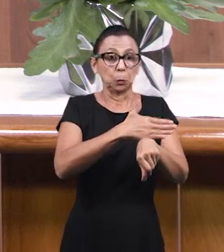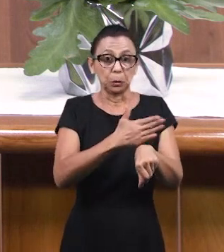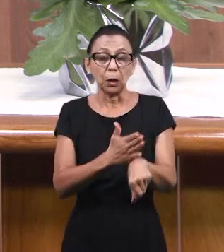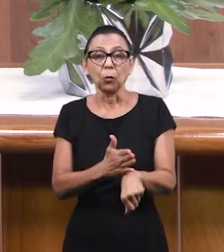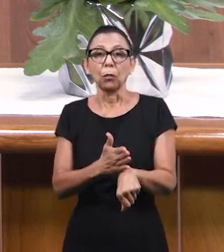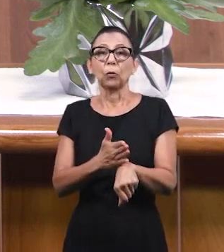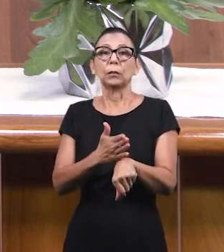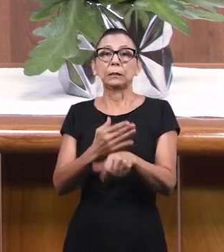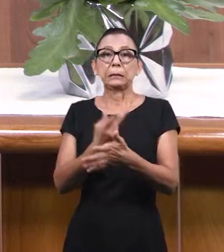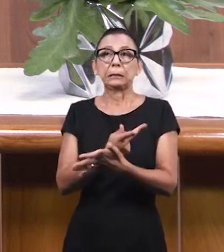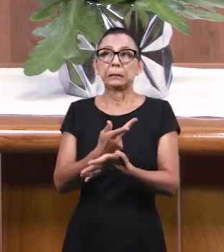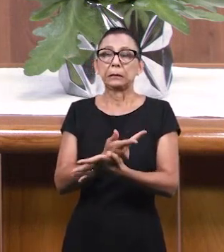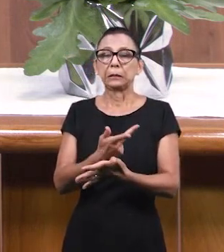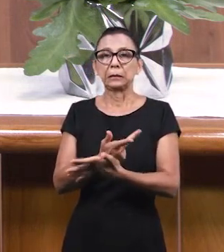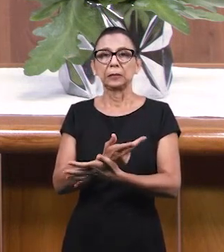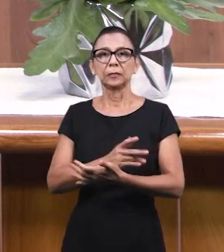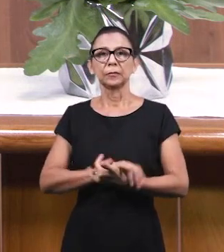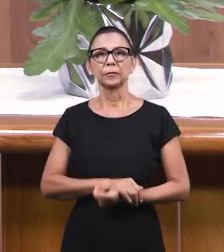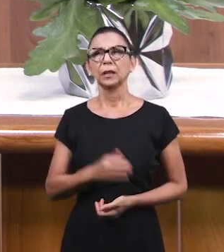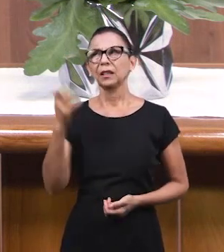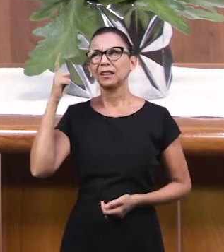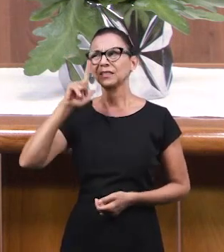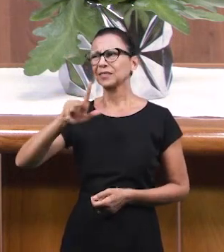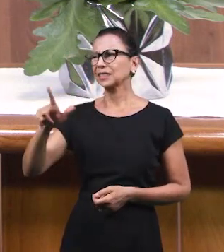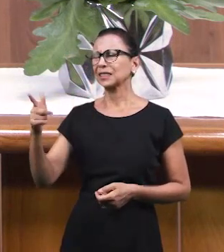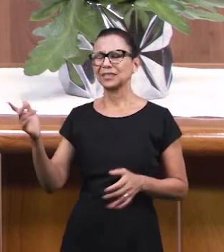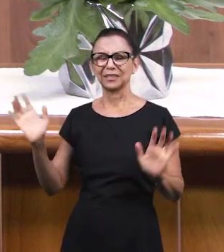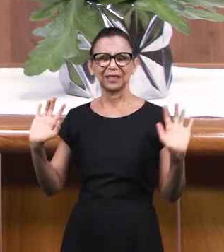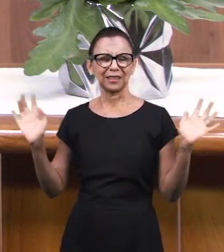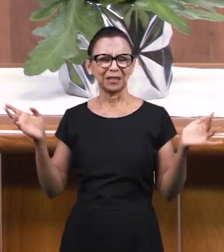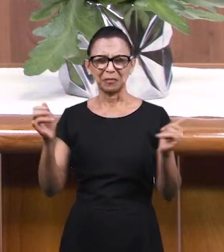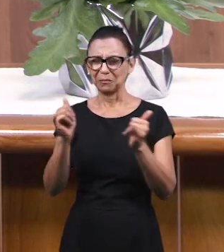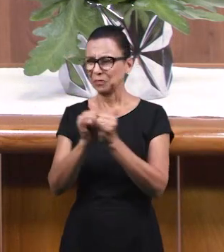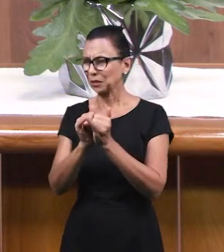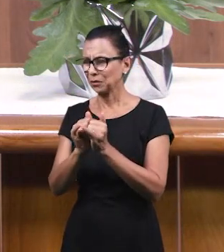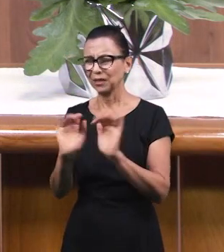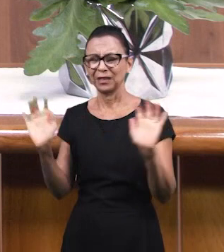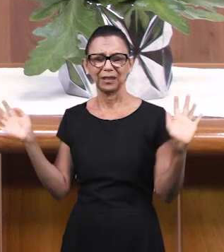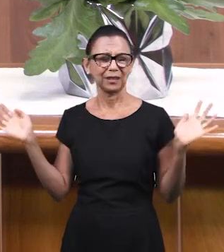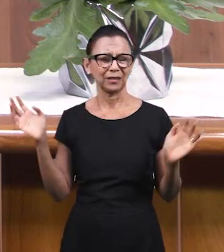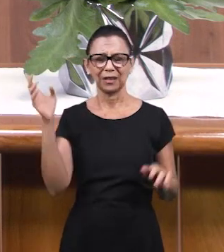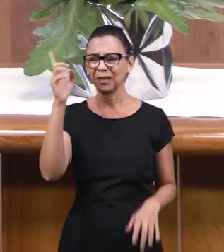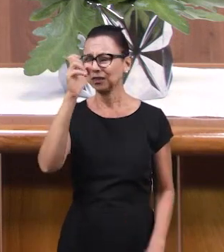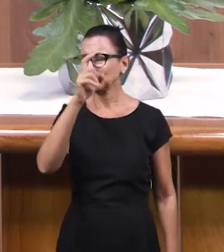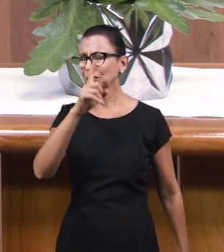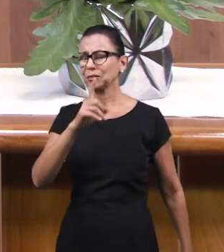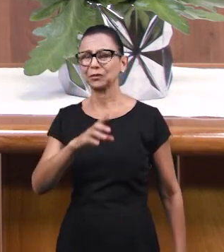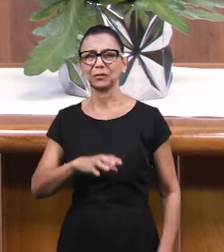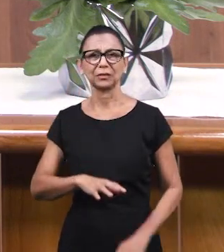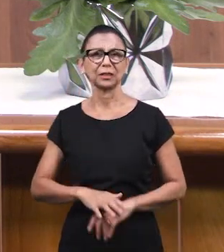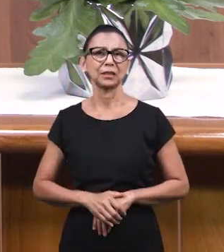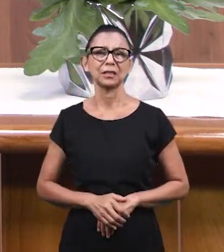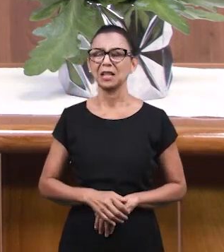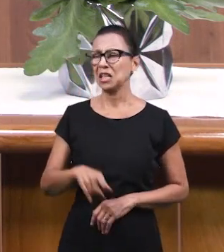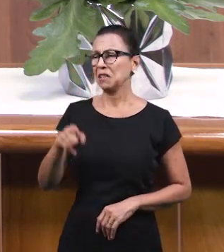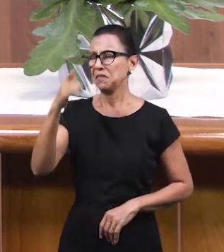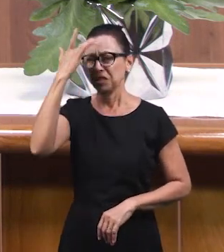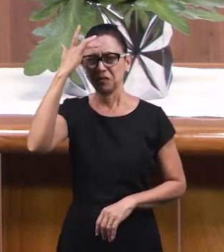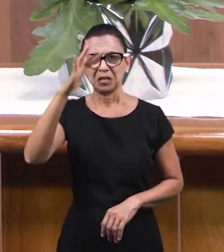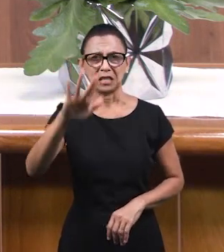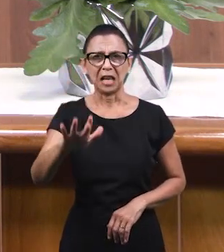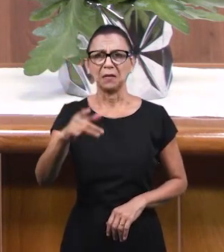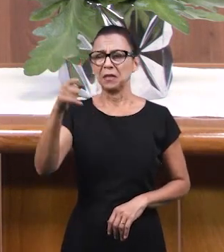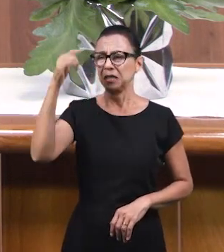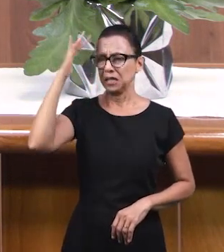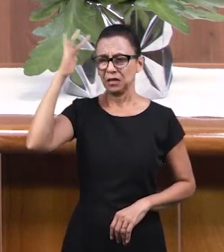Я говорю, сестра, это правильно. Это правильно. Мы так и должны поступать. Люди говорят, меня